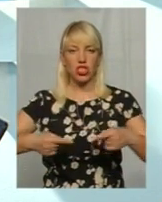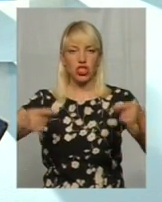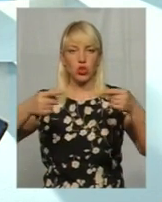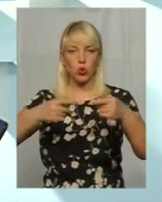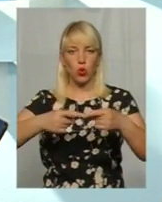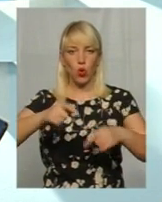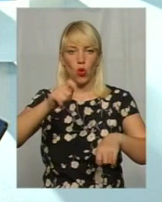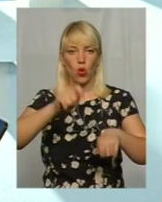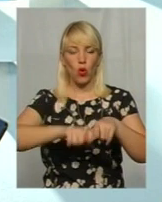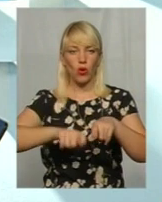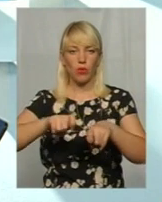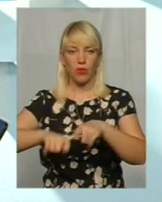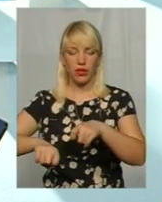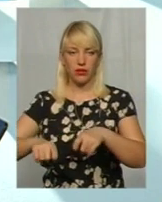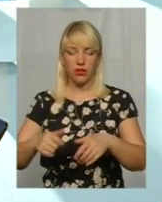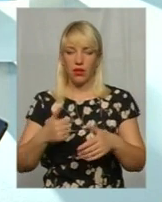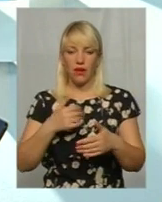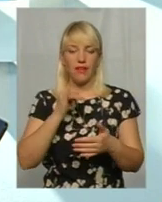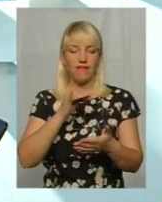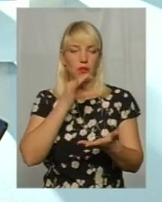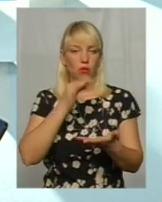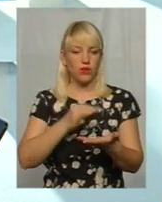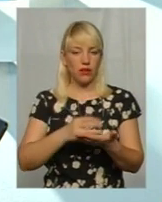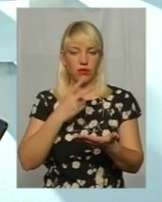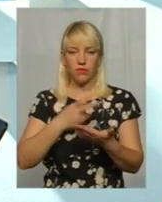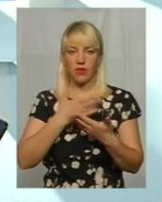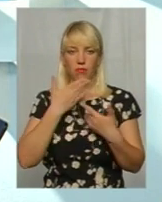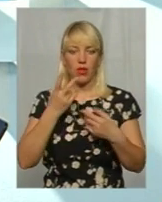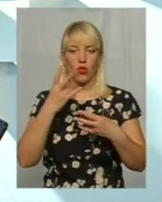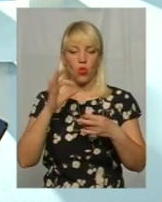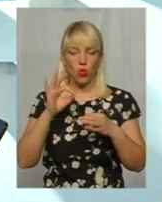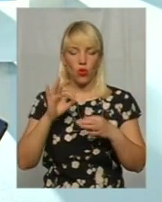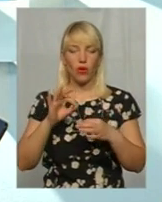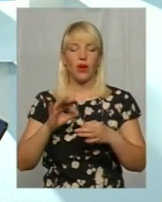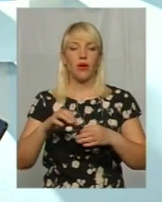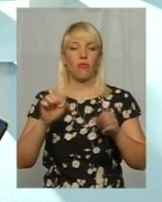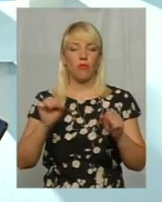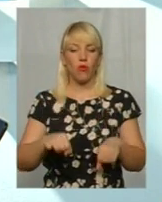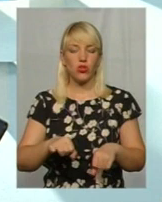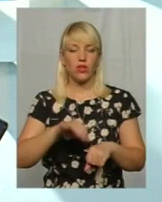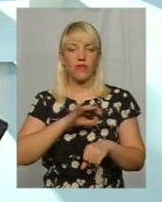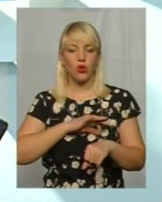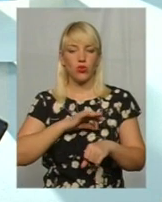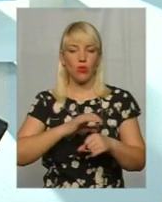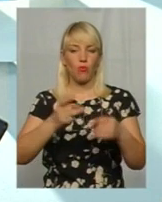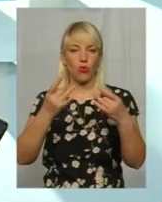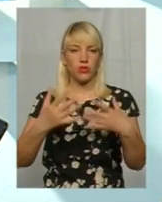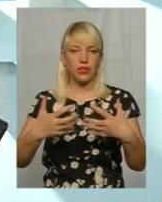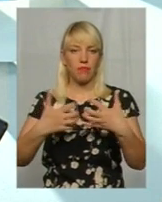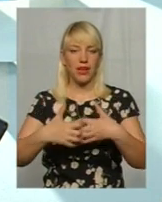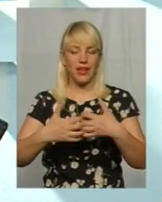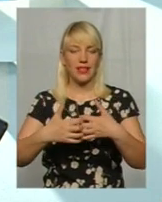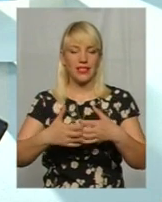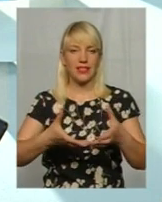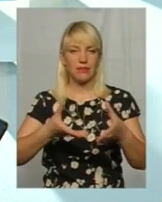відповідальності не передбачено. На жаль. Однак, можна використовувати прості дієві механізми щодо того, яким чином це все контролювати.